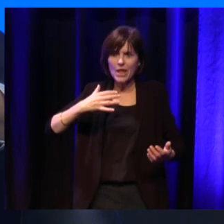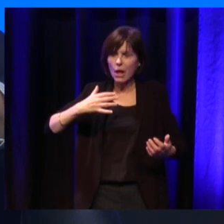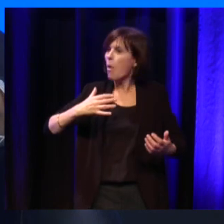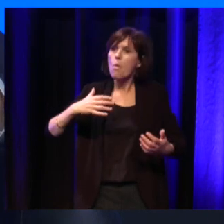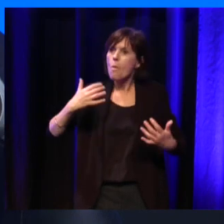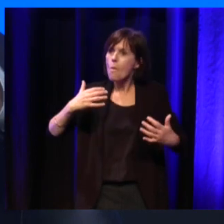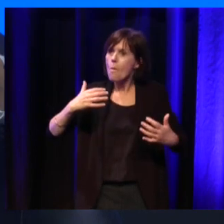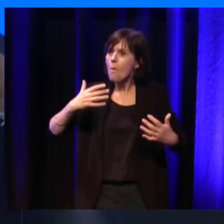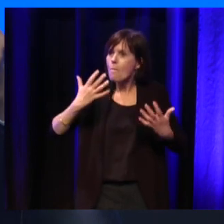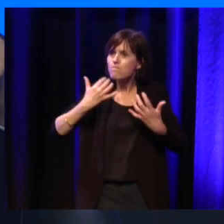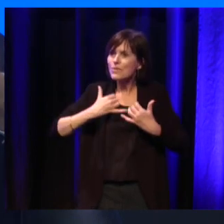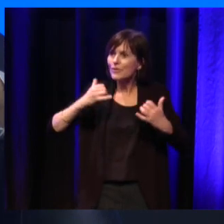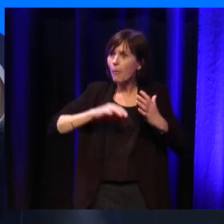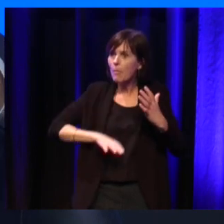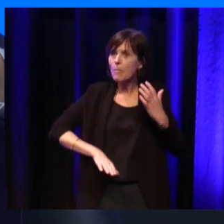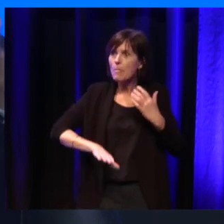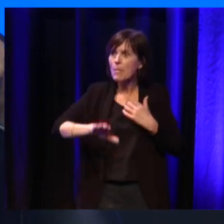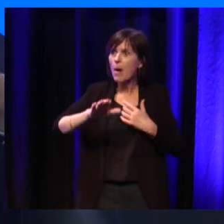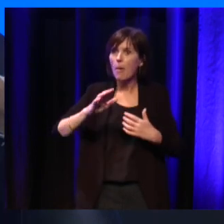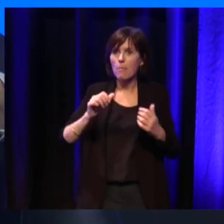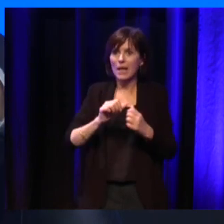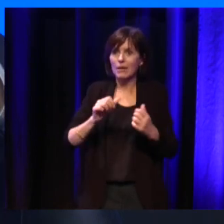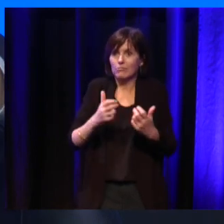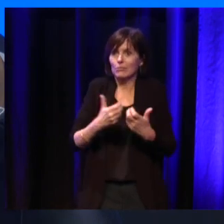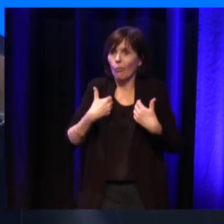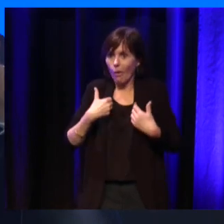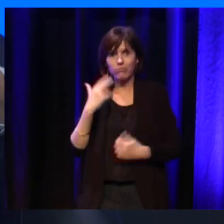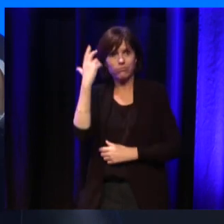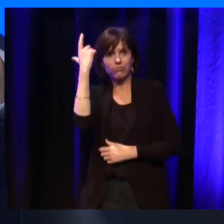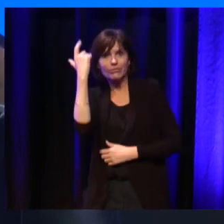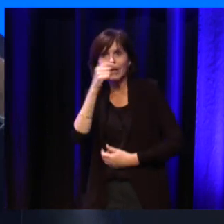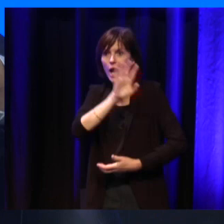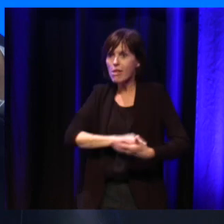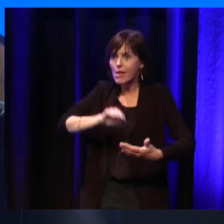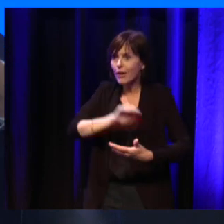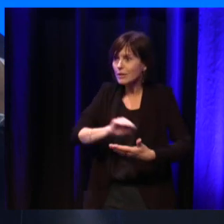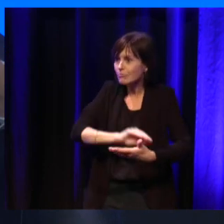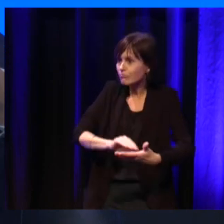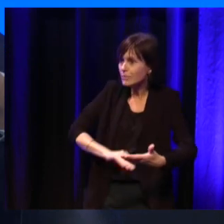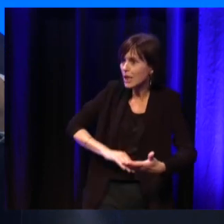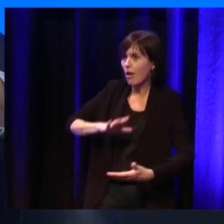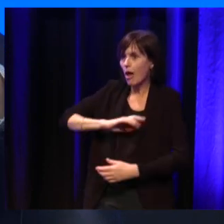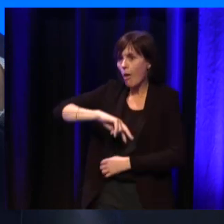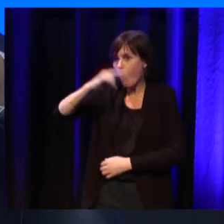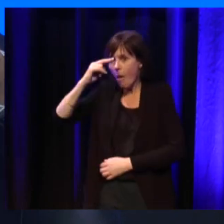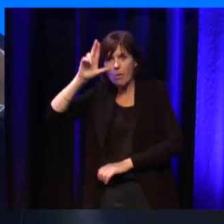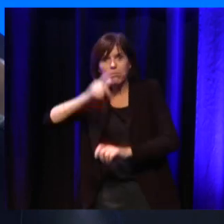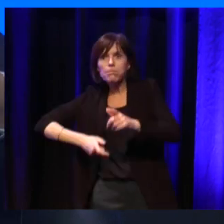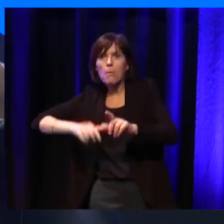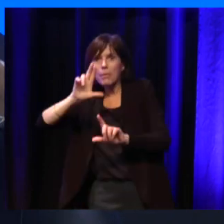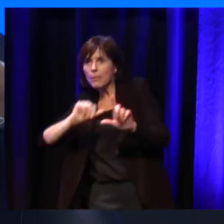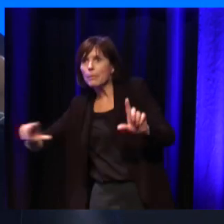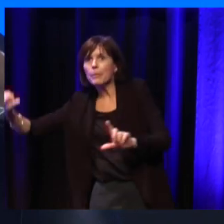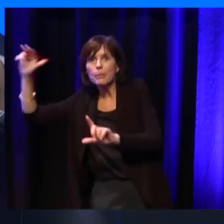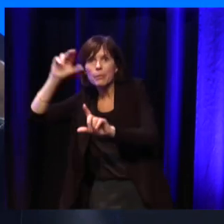des livres. Il y des gens qui écrivent, qui font de la peinture. Il y a des gens qui sont créatifs, qui font des chansons, qui font du slam, etc. Et donc, je pense qu'il ne faut pas